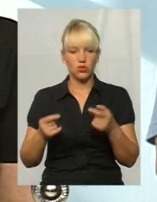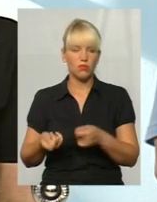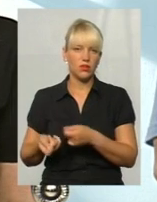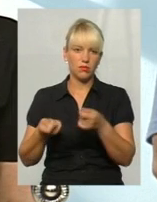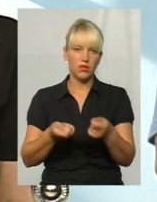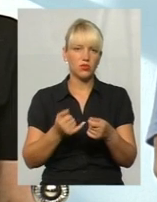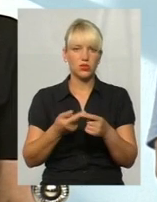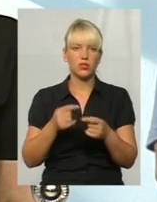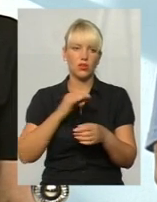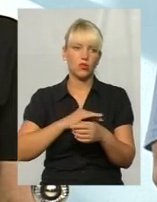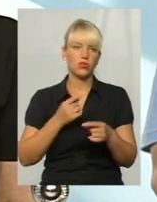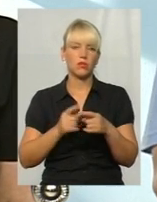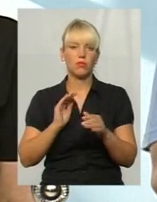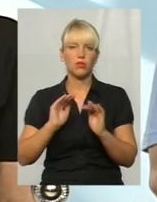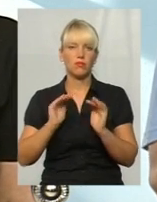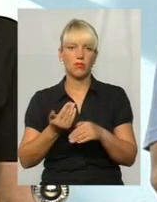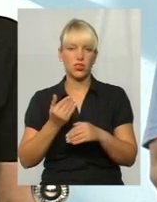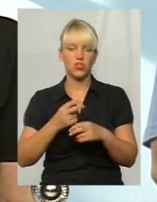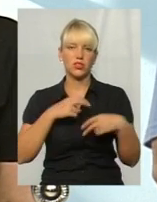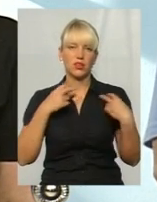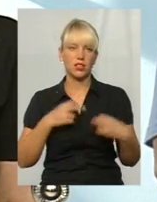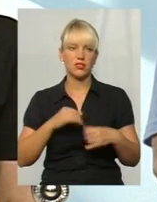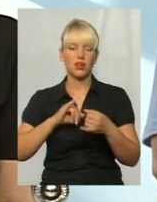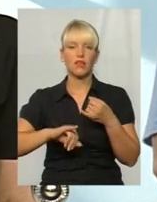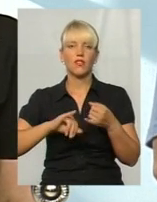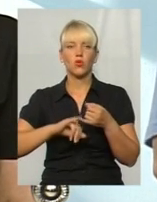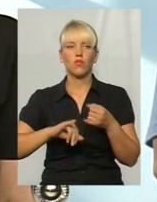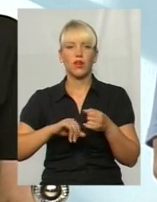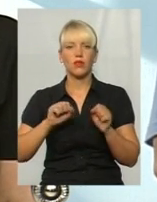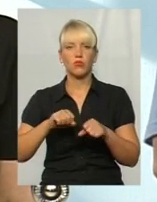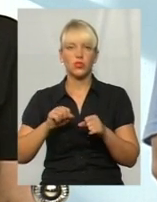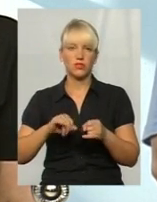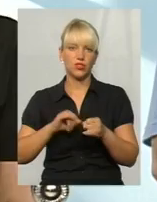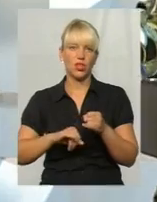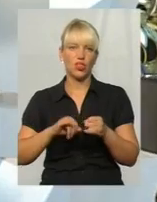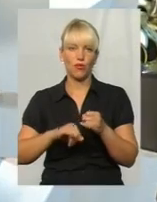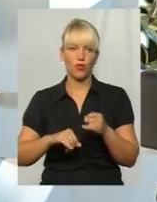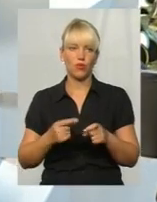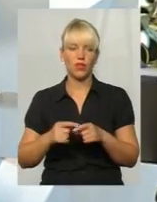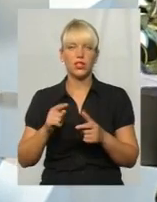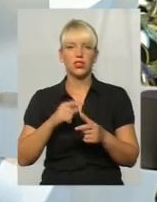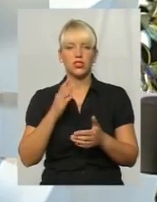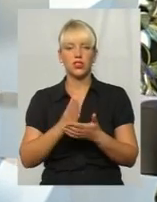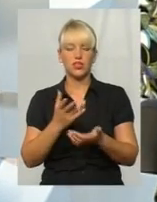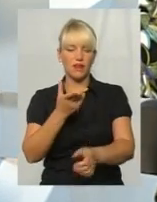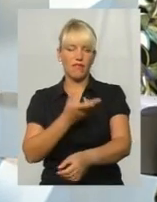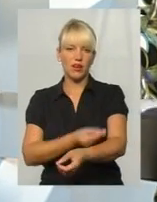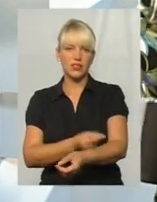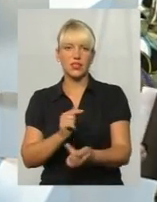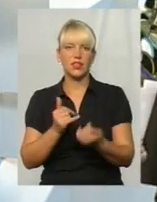значно згнайшовий ризик можливості інфікування. А чи існує вакцина для